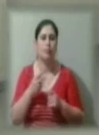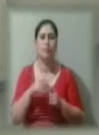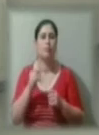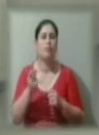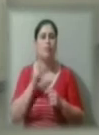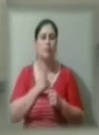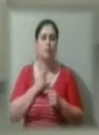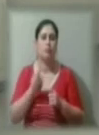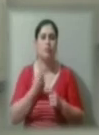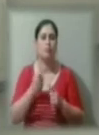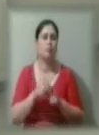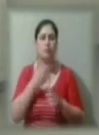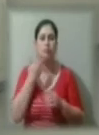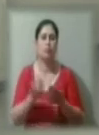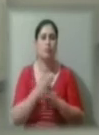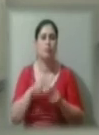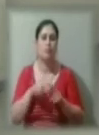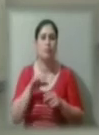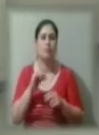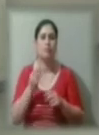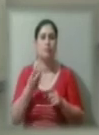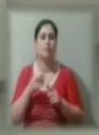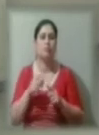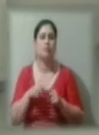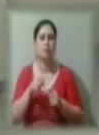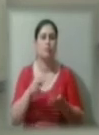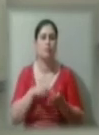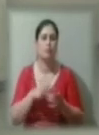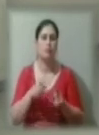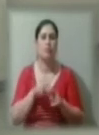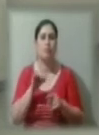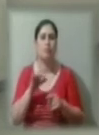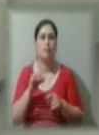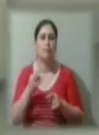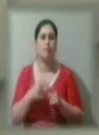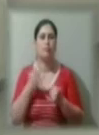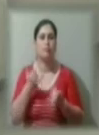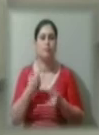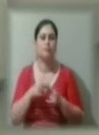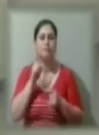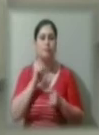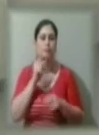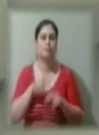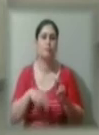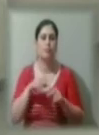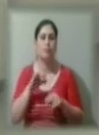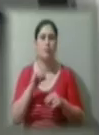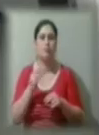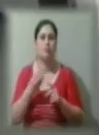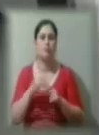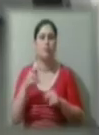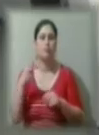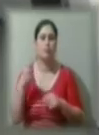немає новозбудованих приміщень для того, щоб там встановити це обладнання. Наразі лише будуються приміщення в Запоріжкій області.